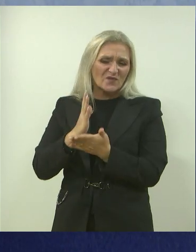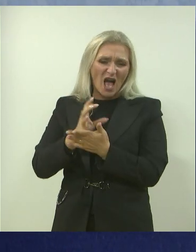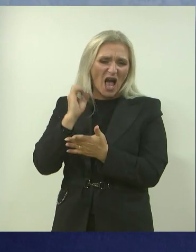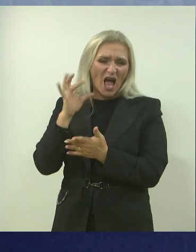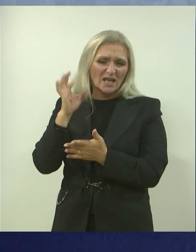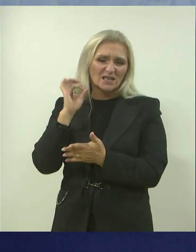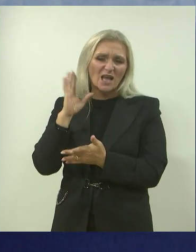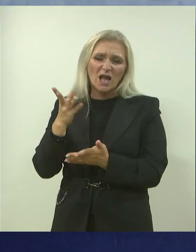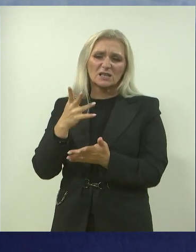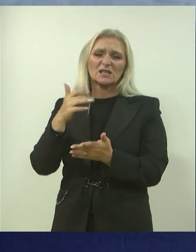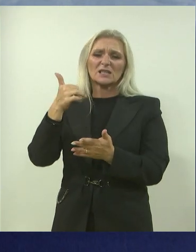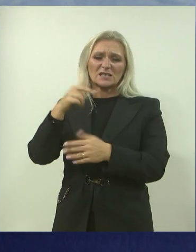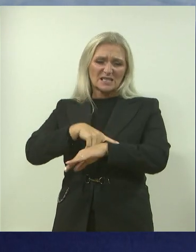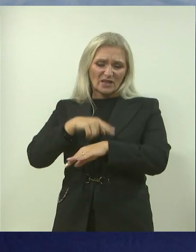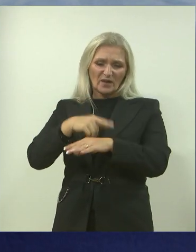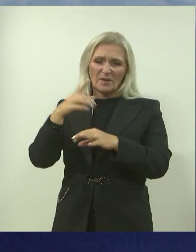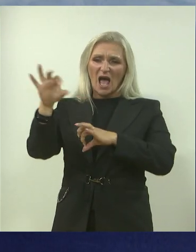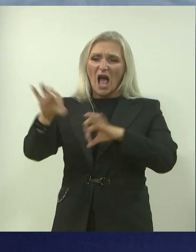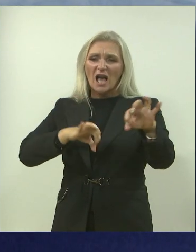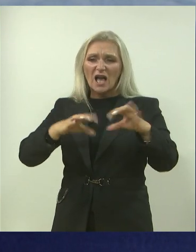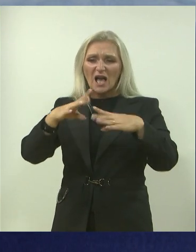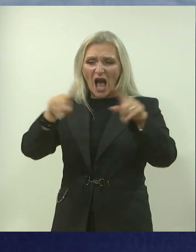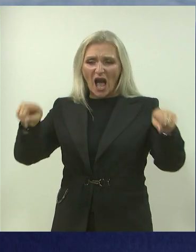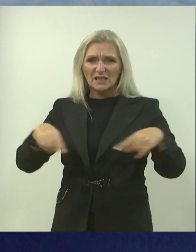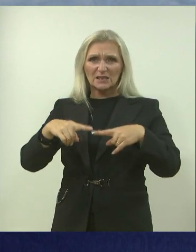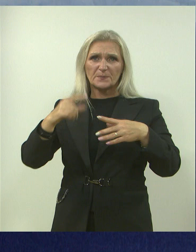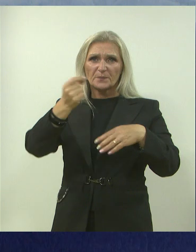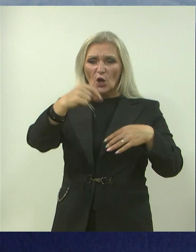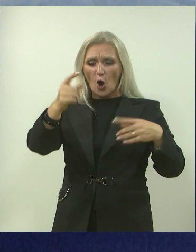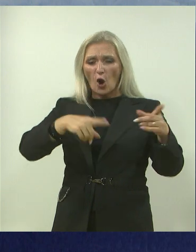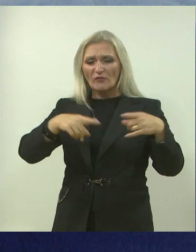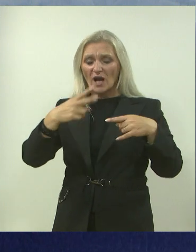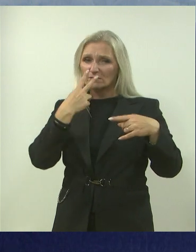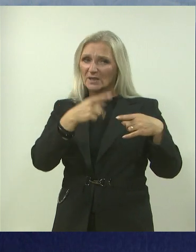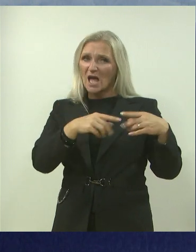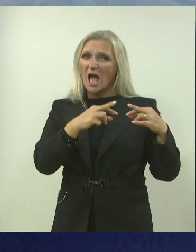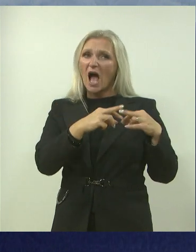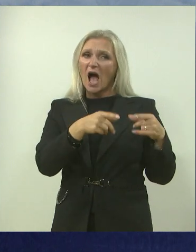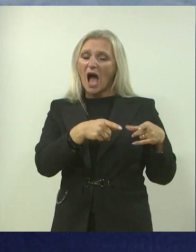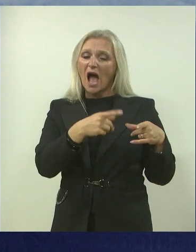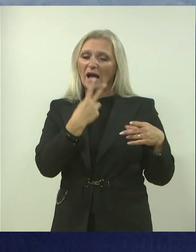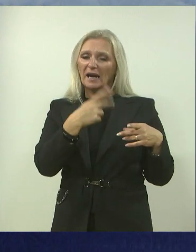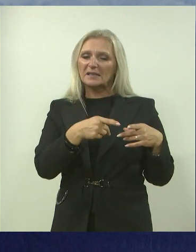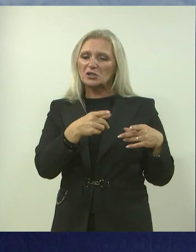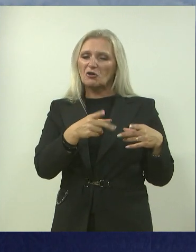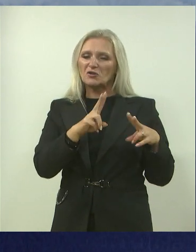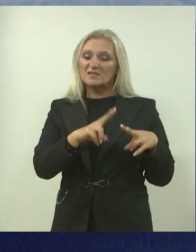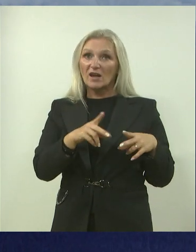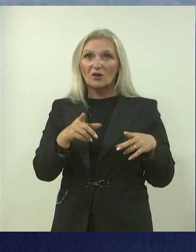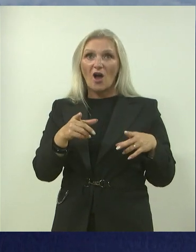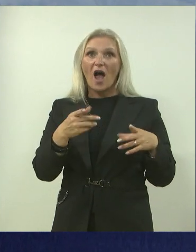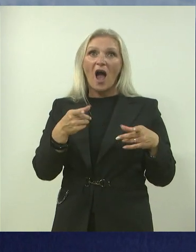sad, vremena, karta, olovka, je lijepo je to gledati u planu A, doma si pa gledaš, ovo je stvarnost, pa se